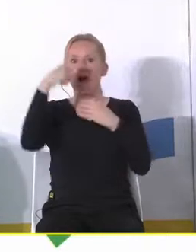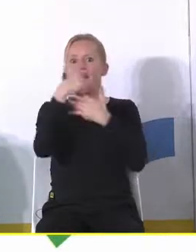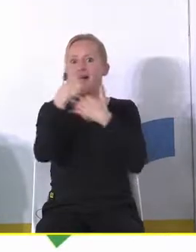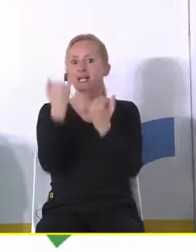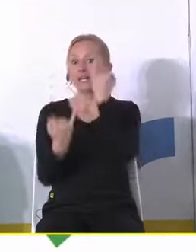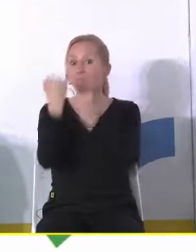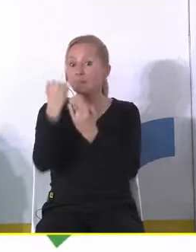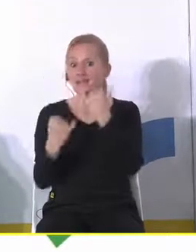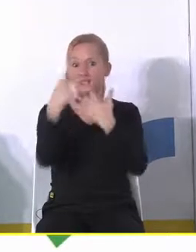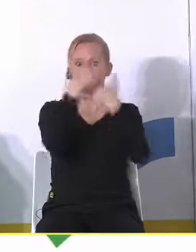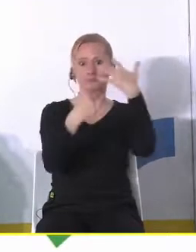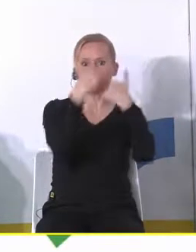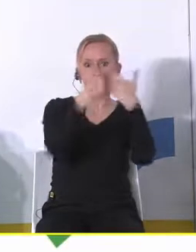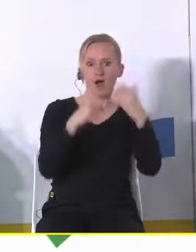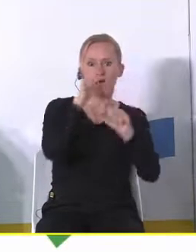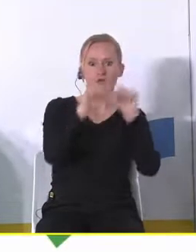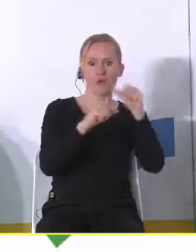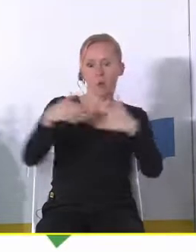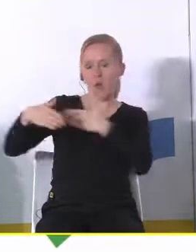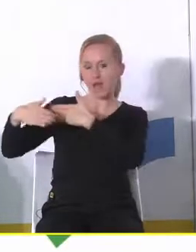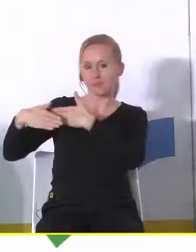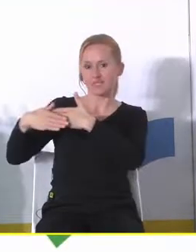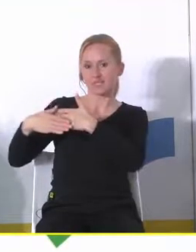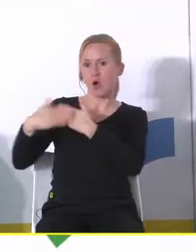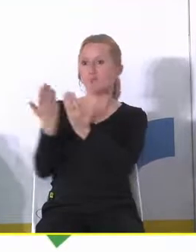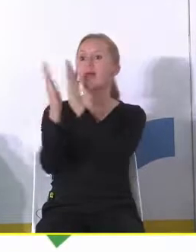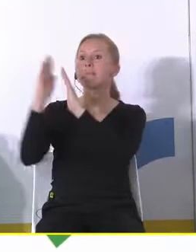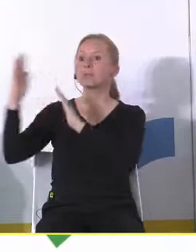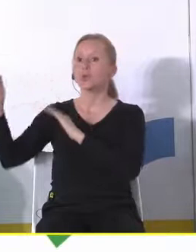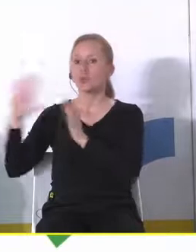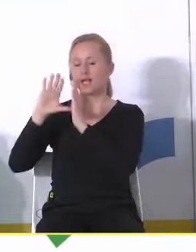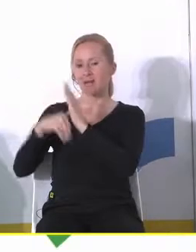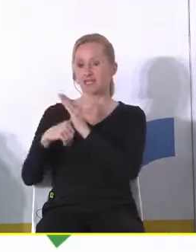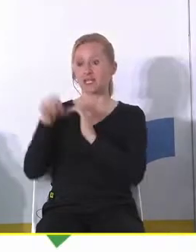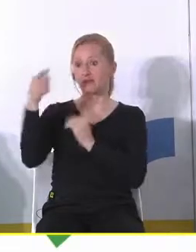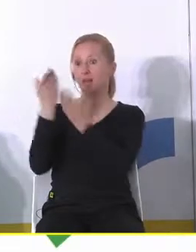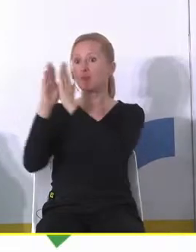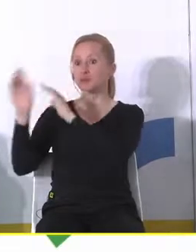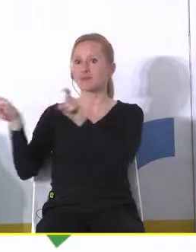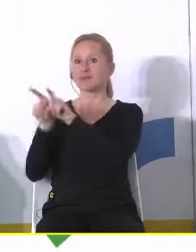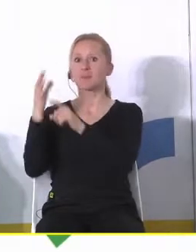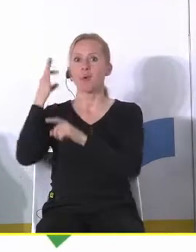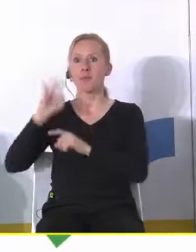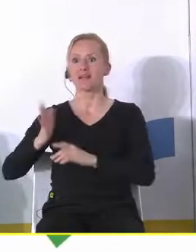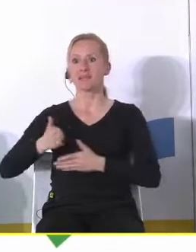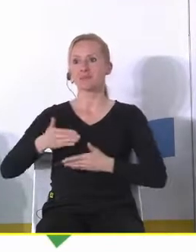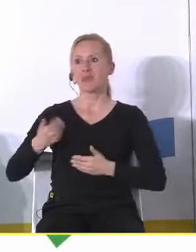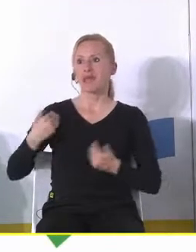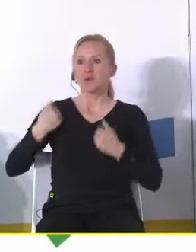w roku a jednocześnie jest obok tam gdzieś dalej biblioteka miejska no w tej bibliotece też panie były bardzo